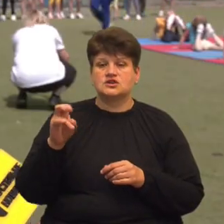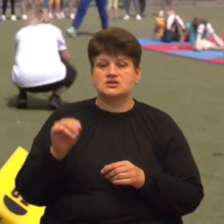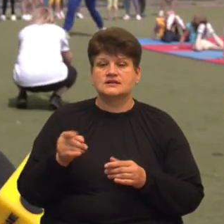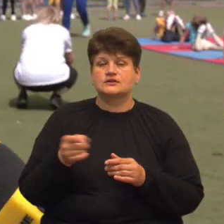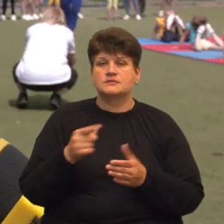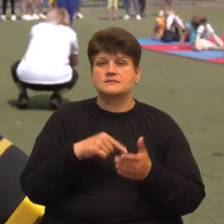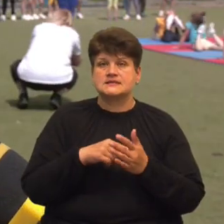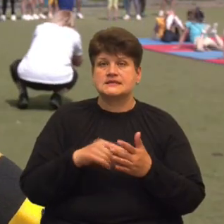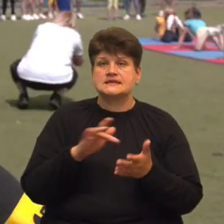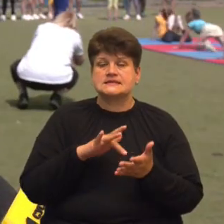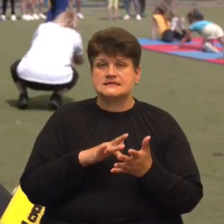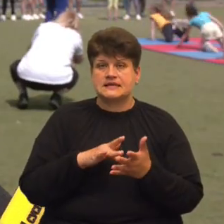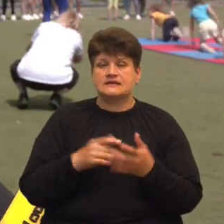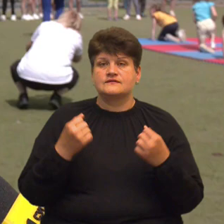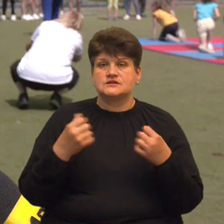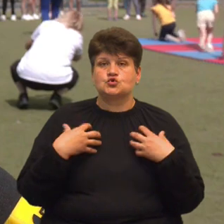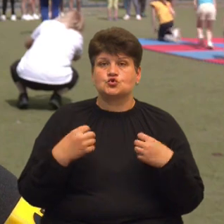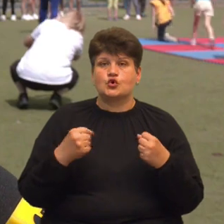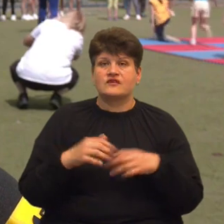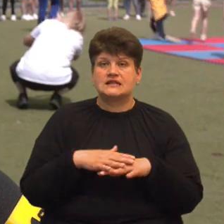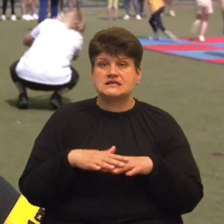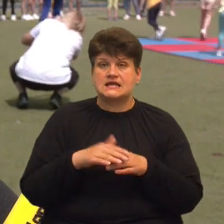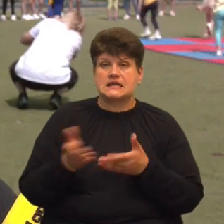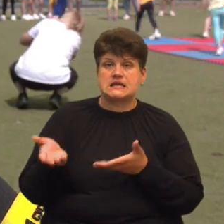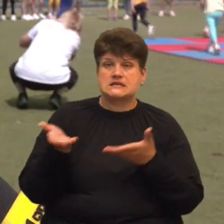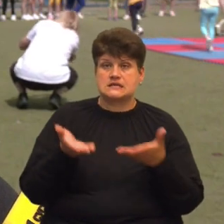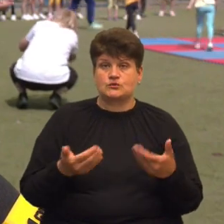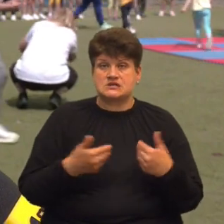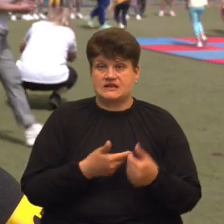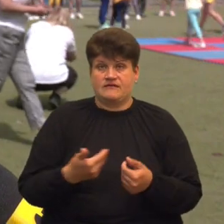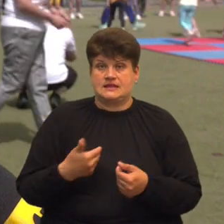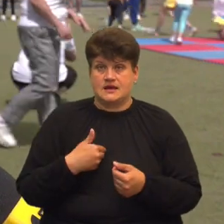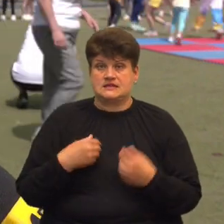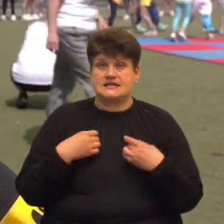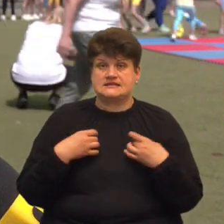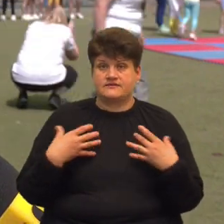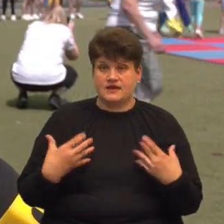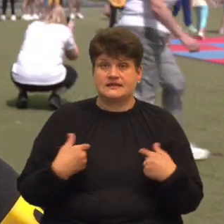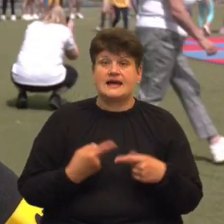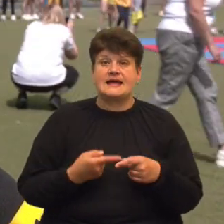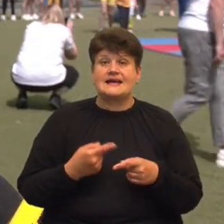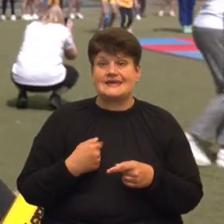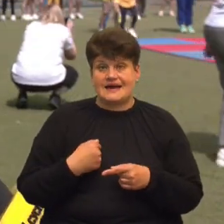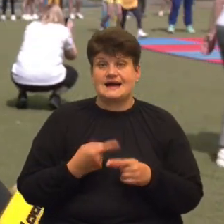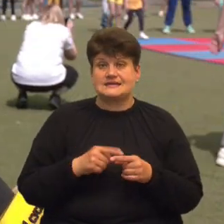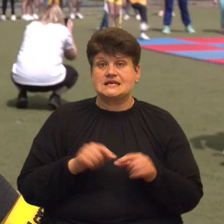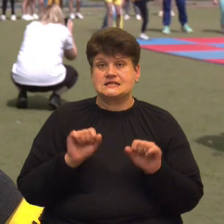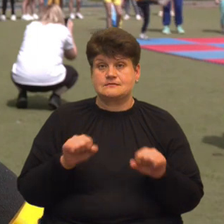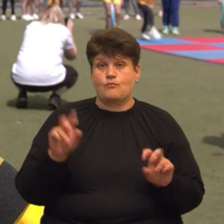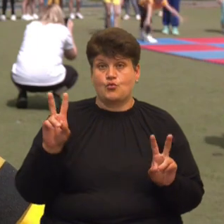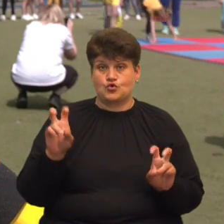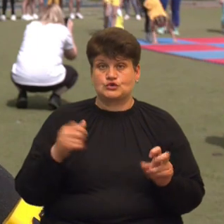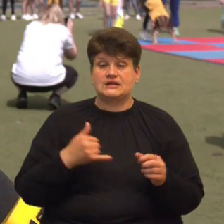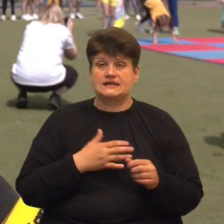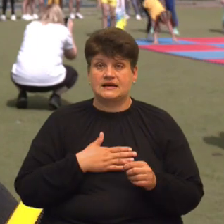центр фізичного здоров'я населення запросив нас на свято «Я це зможу». Для наших вихованців дуже